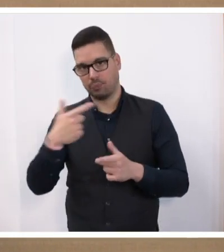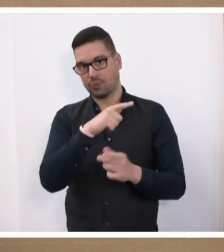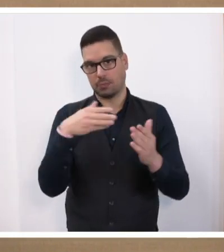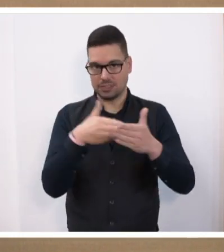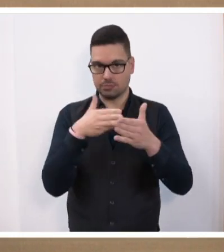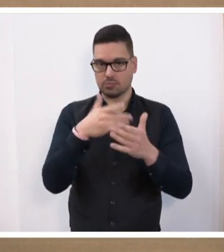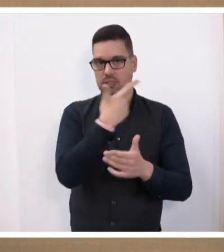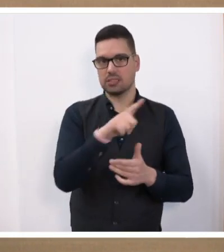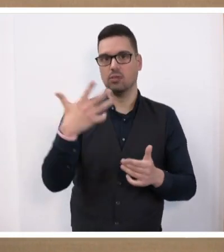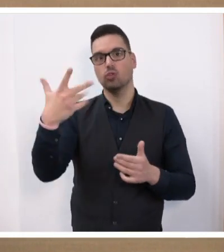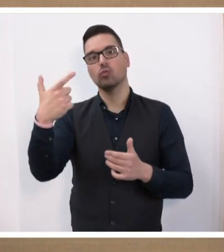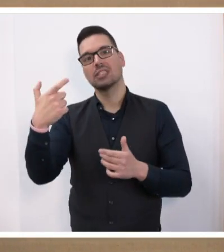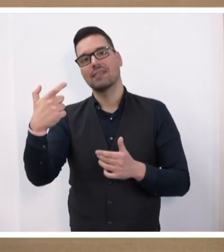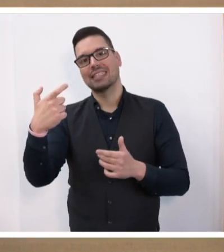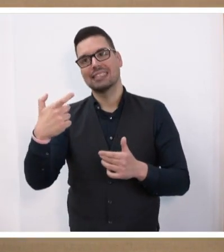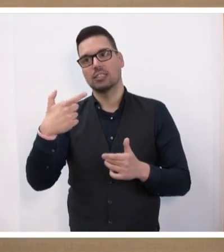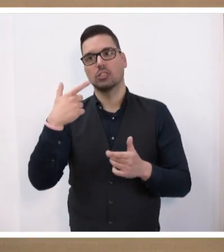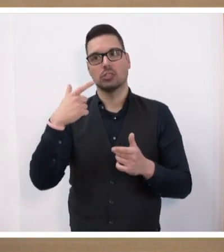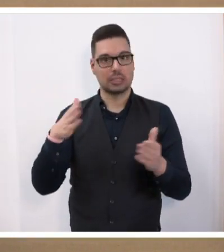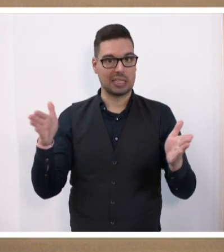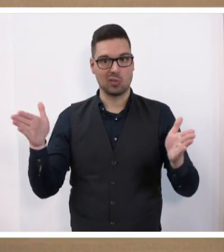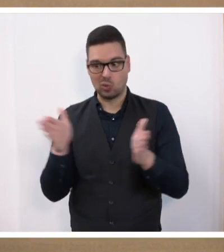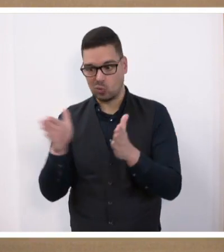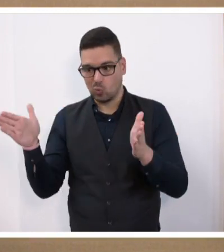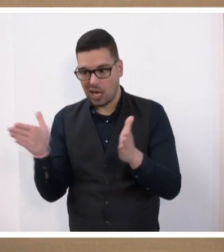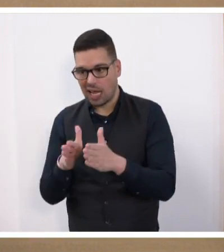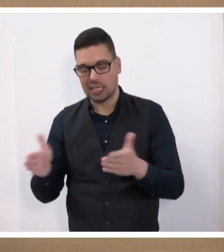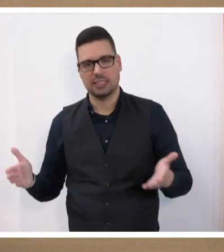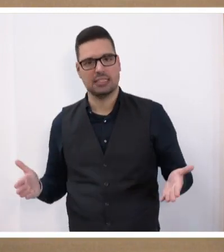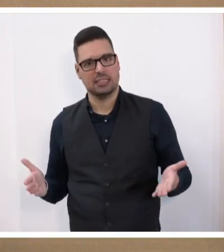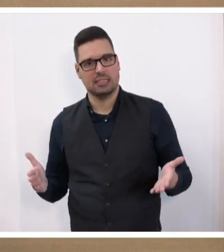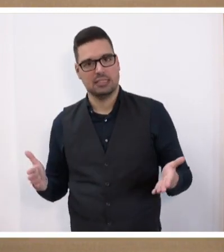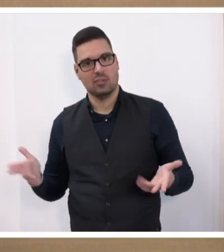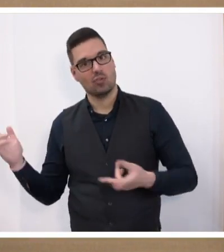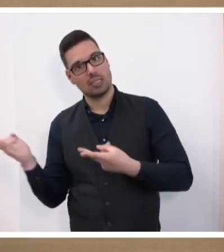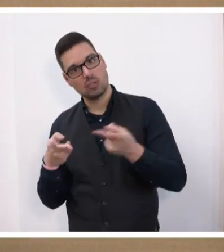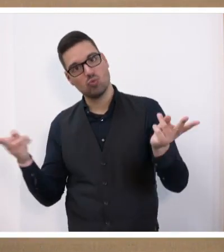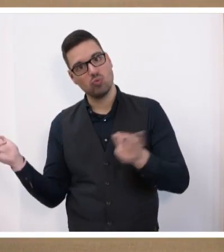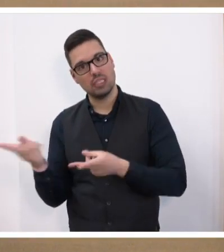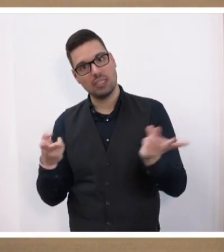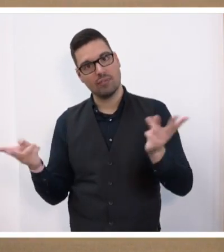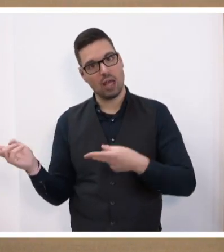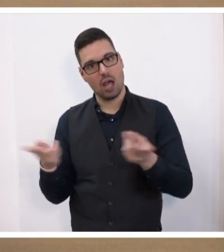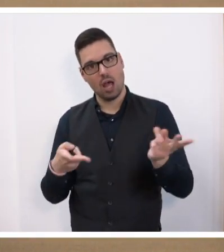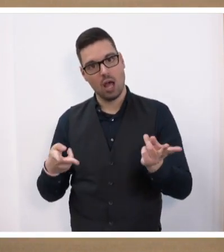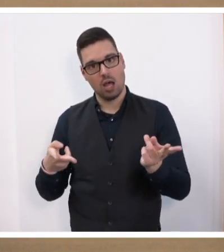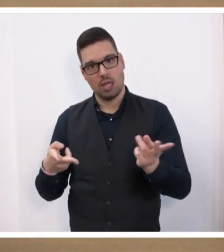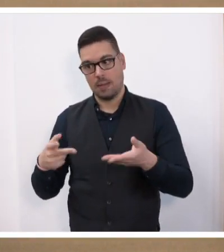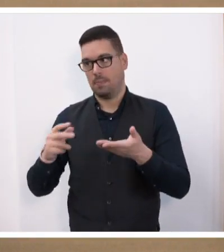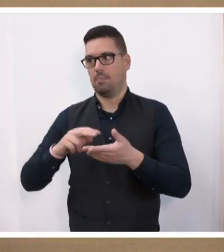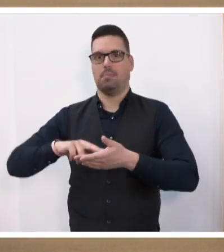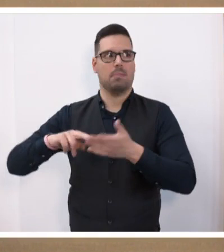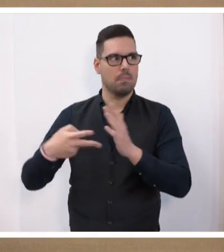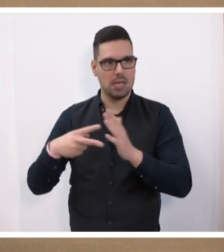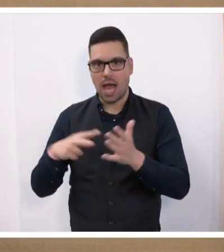Produktion bei Fort zugesagt. Die Zeit ist extrem kurz, damit sich eben auch die Zulieferer entsprechend auch vorbereiten können, Ersatzaufträge